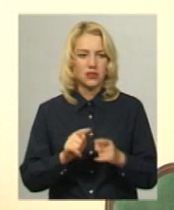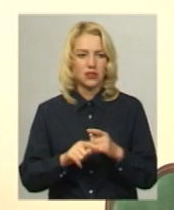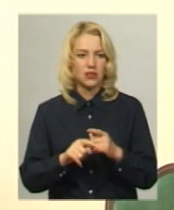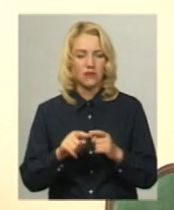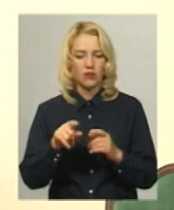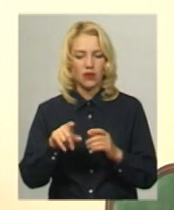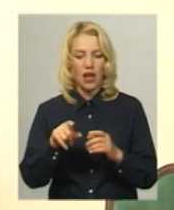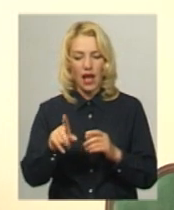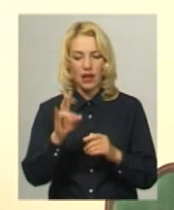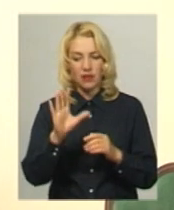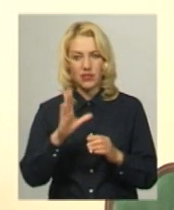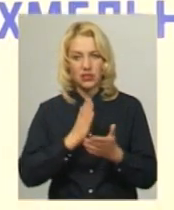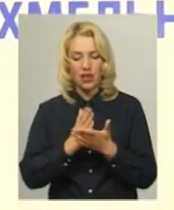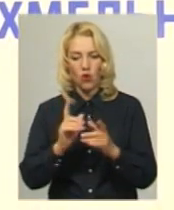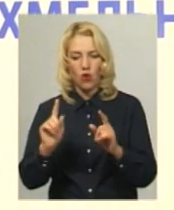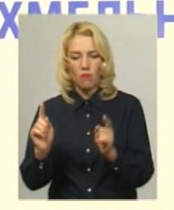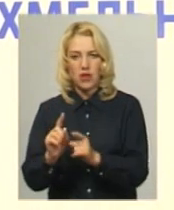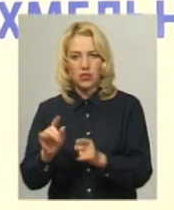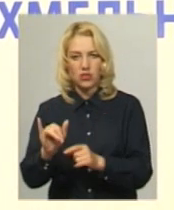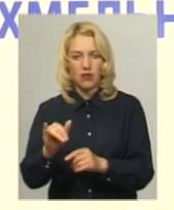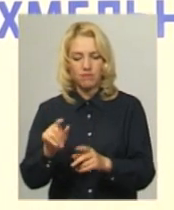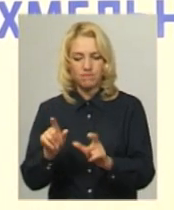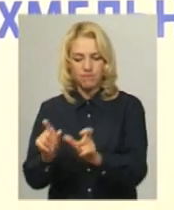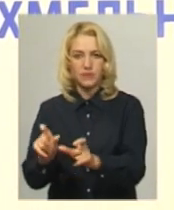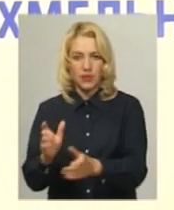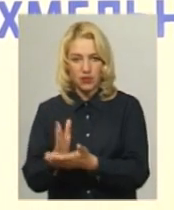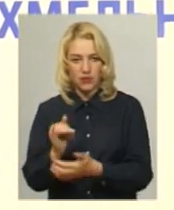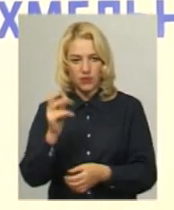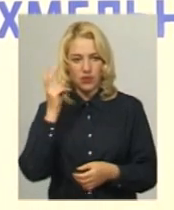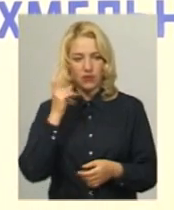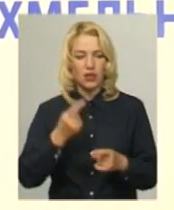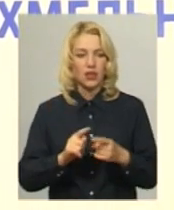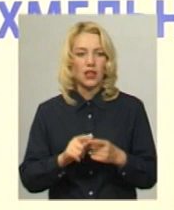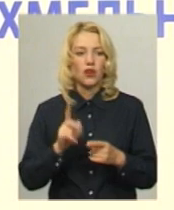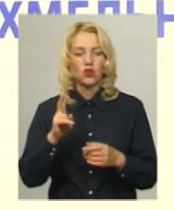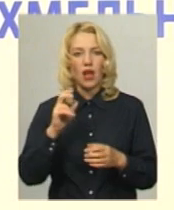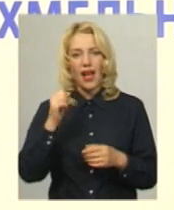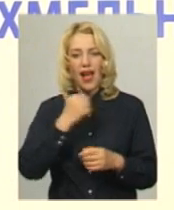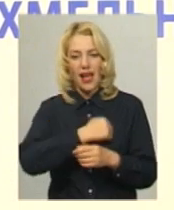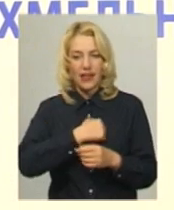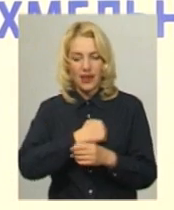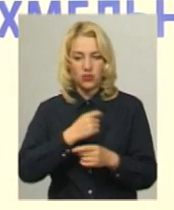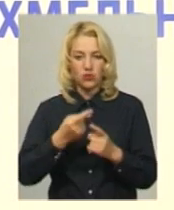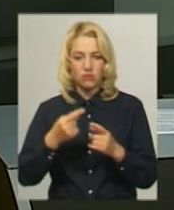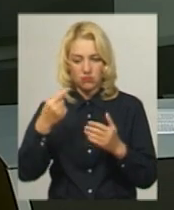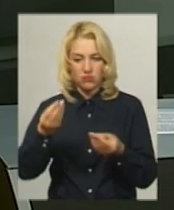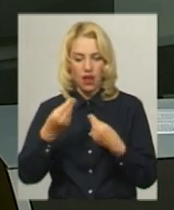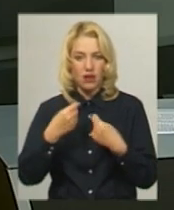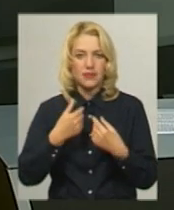якої введено обмеження в Україні, а платіжні системи, які контролюються країною агресором, вони несуть в собі певну загрозу».